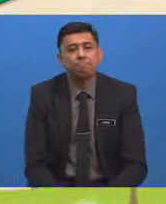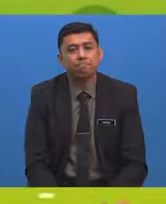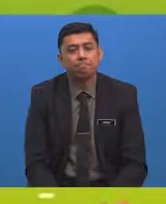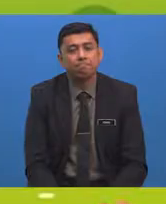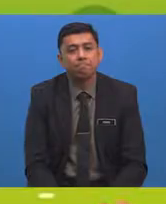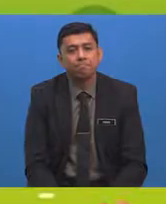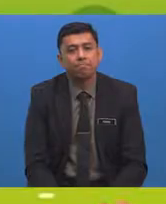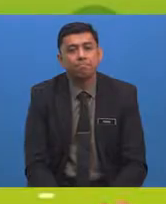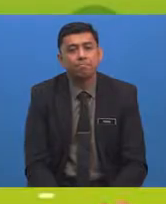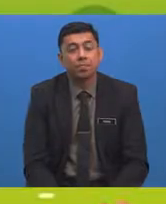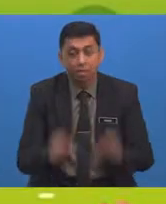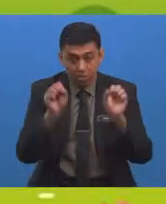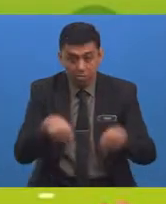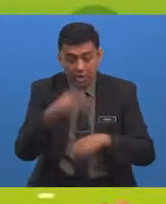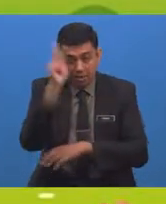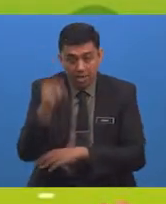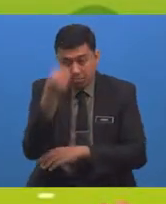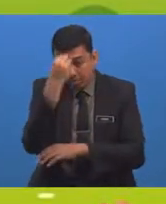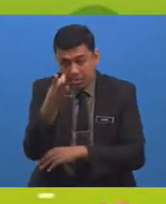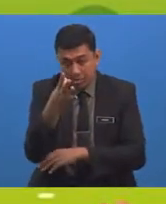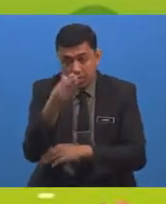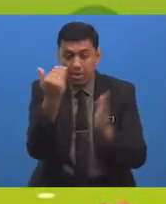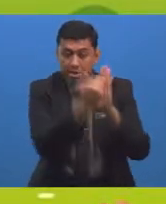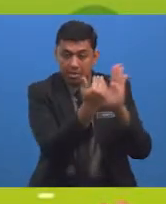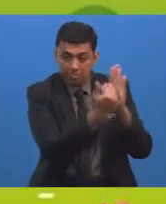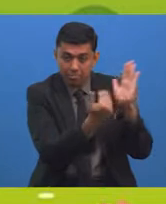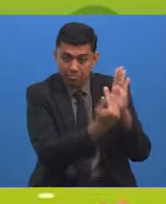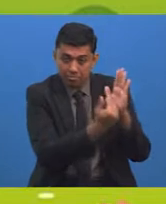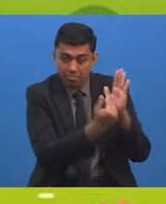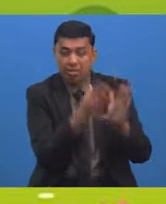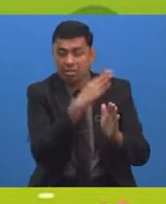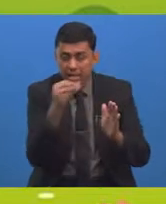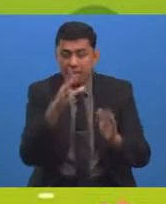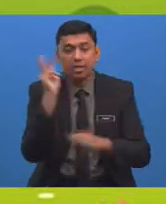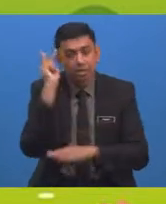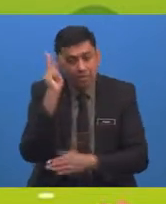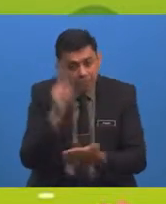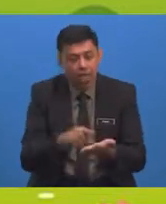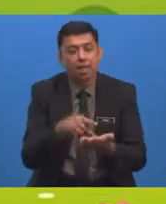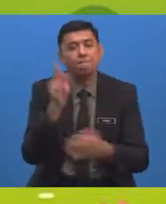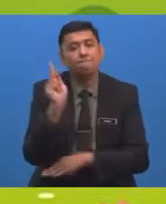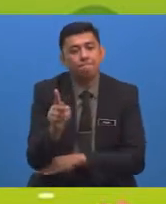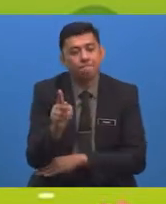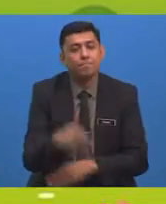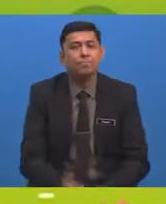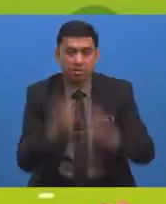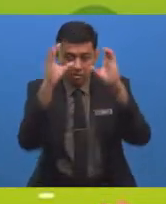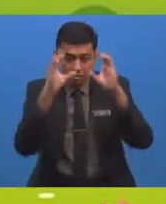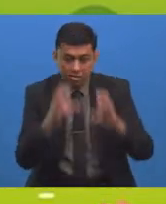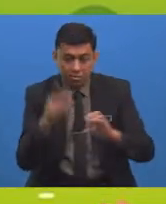Bolehkah Kamu Nyatakan Senaraikan Dan Kenalpasti Cara Bagi